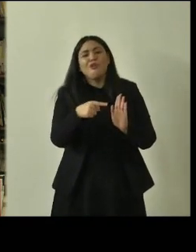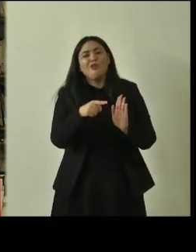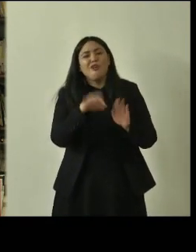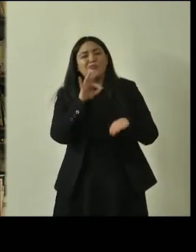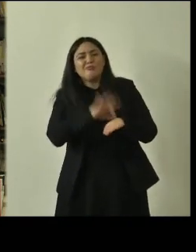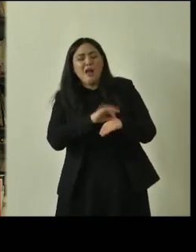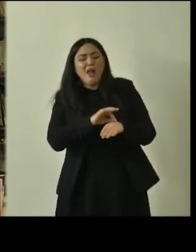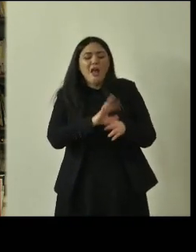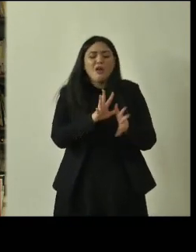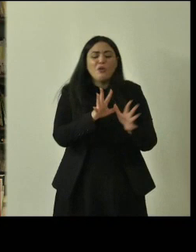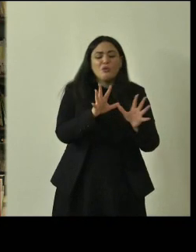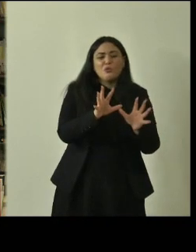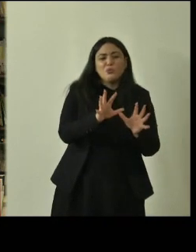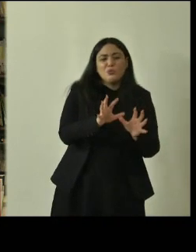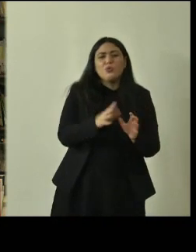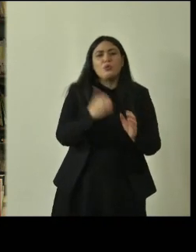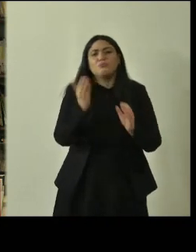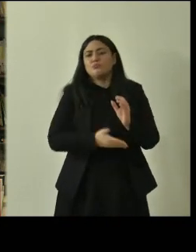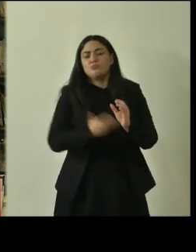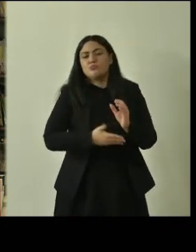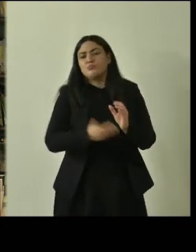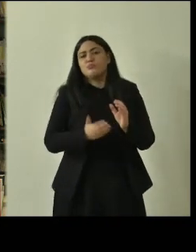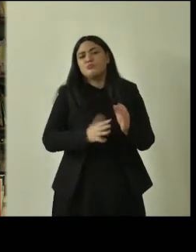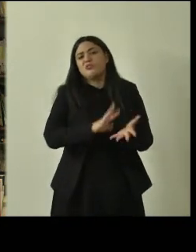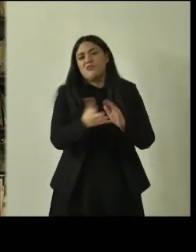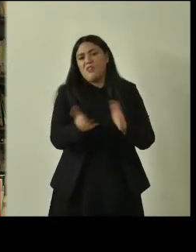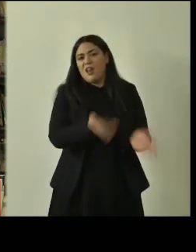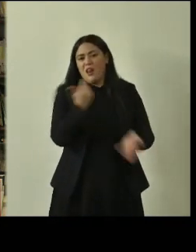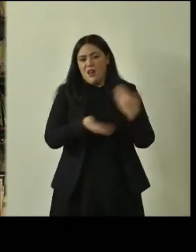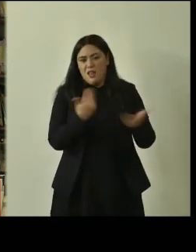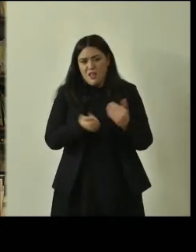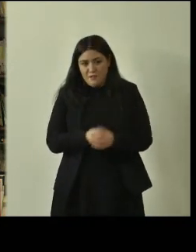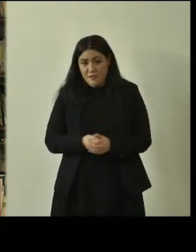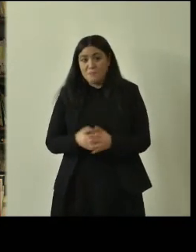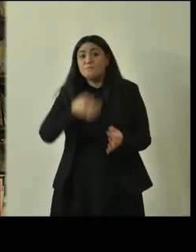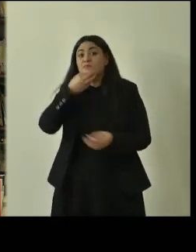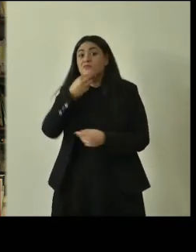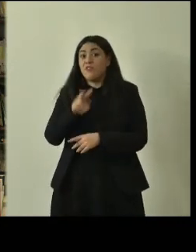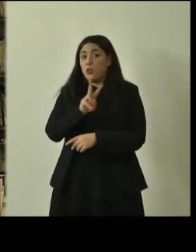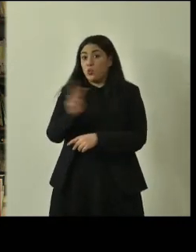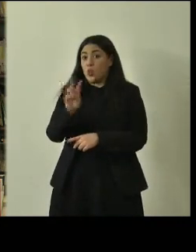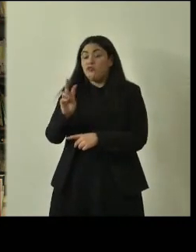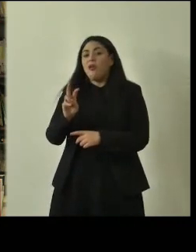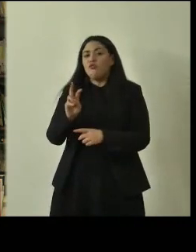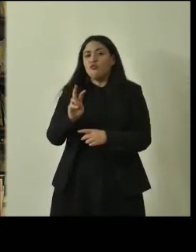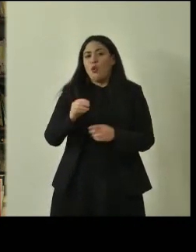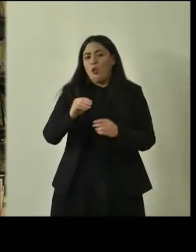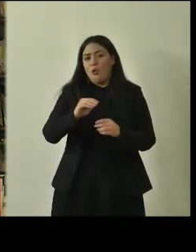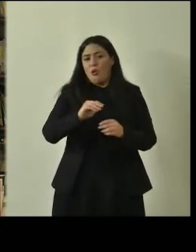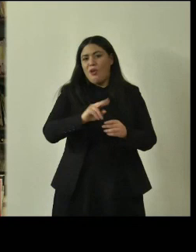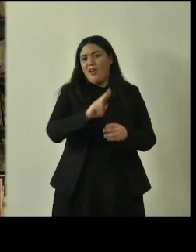ammalati sono morti o il vento o le nevicate li hanno stroncati quindi 200 li abbiamo persi per strada